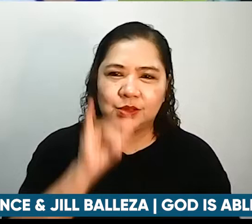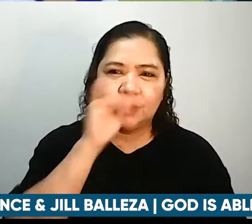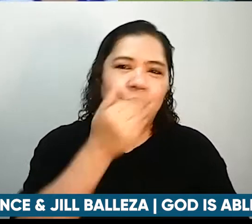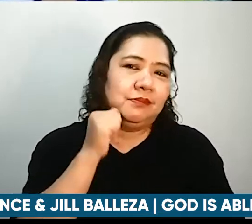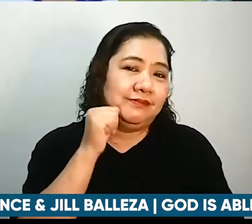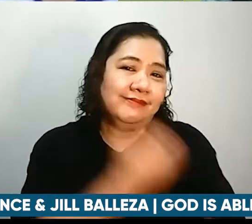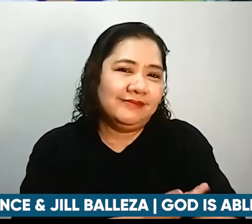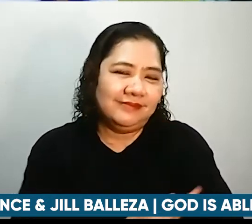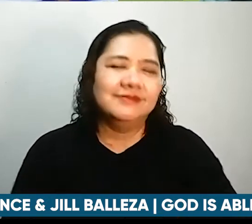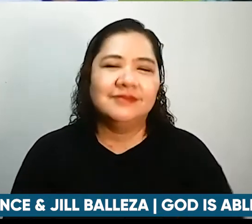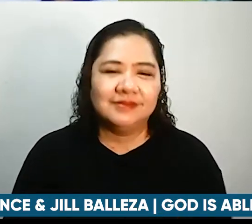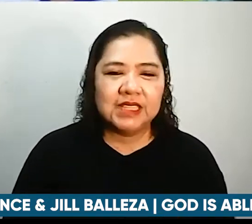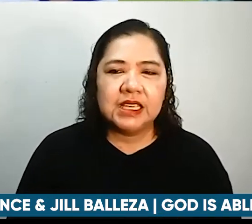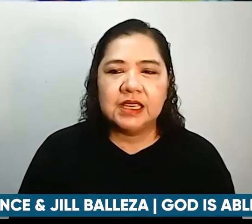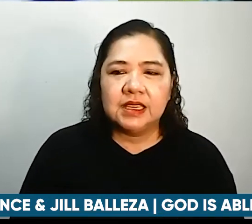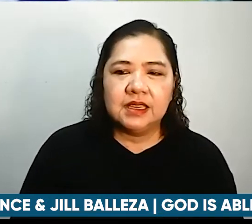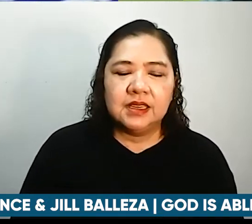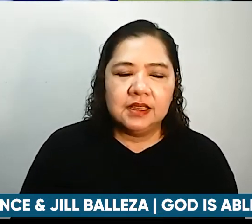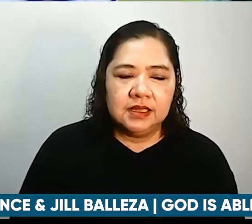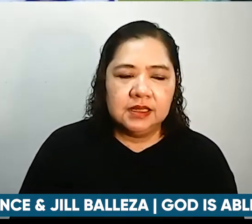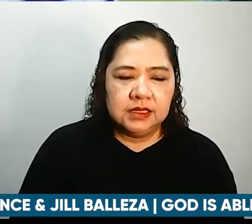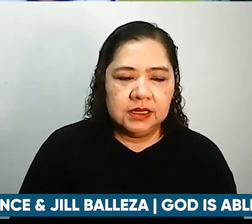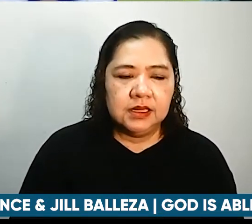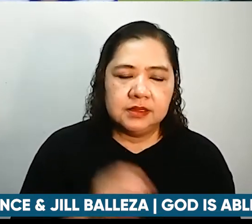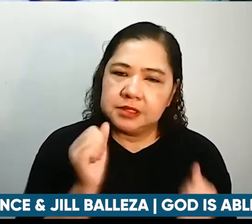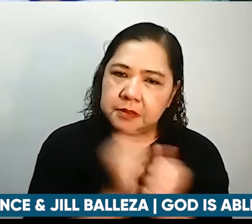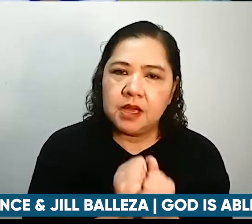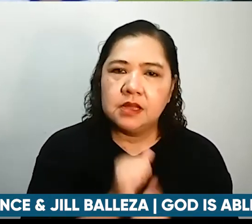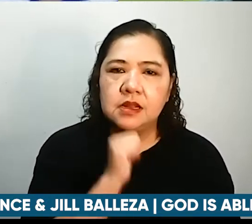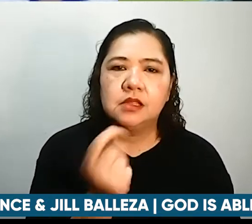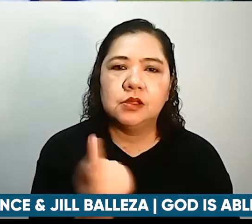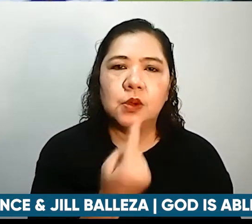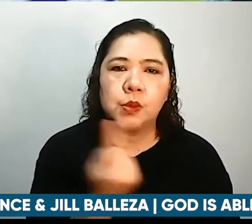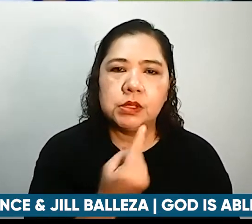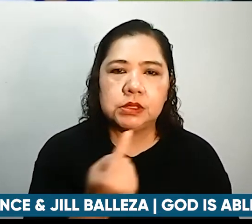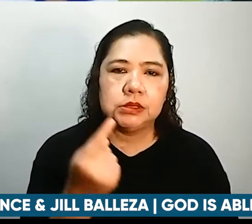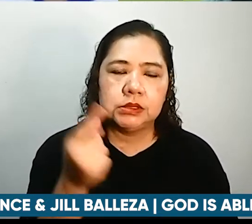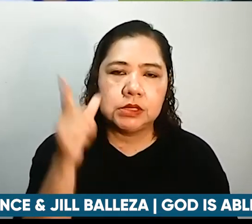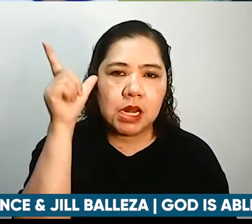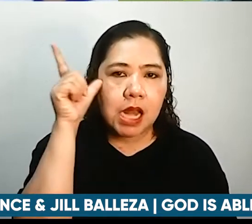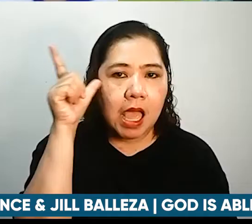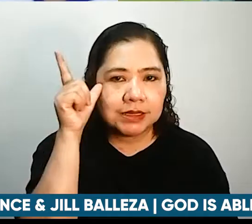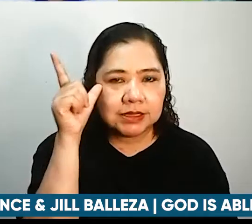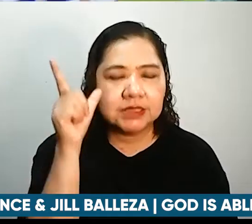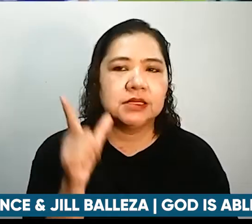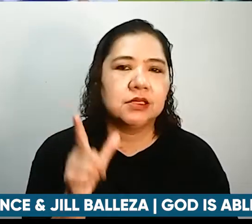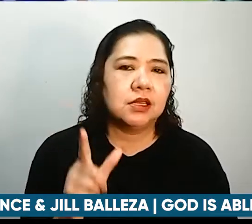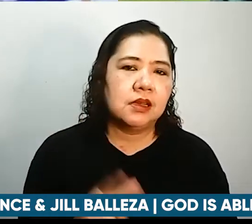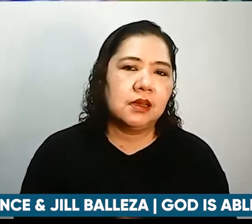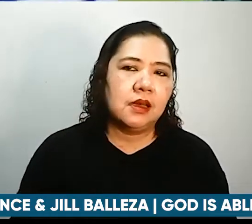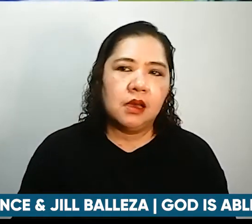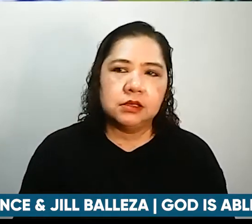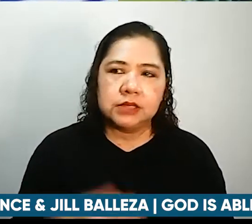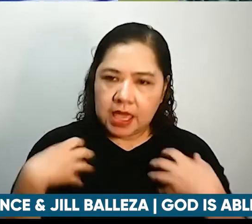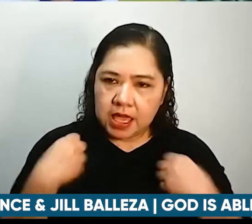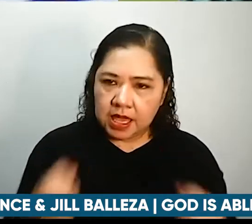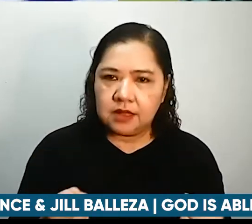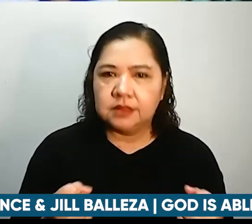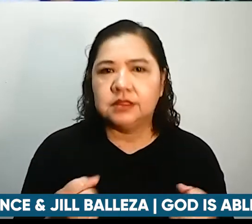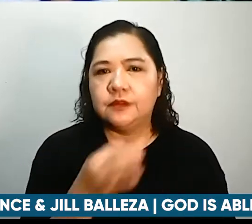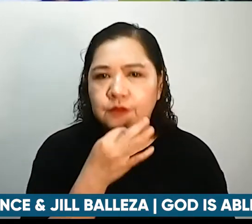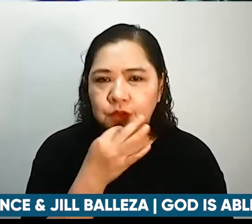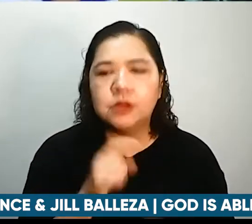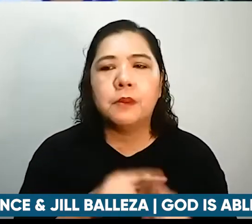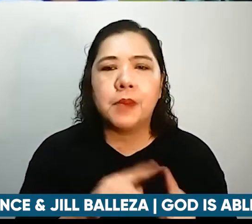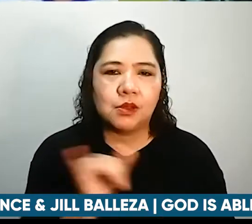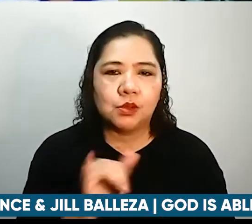na rin. So in that way, hindi lang si Lance yung nakikinabang dun sa healthy diet. Ultimong ako at si Trina